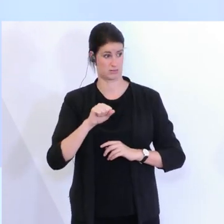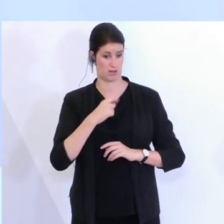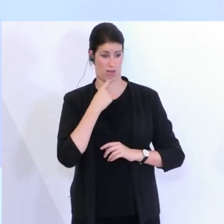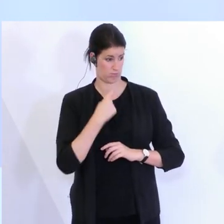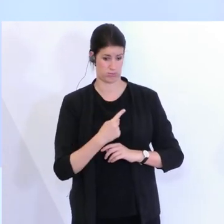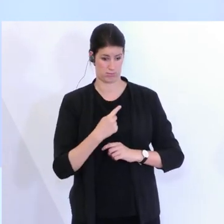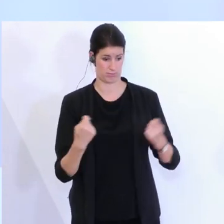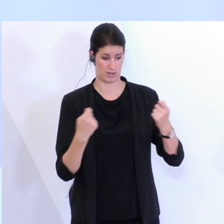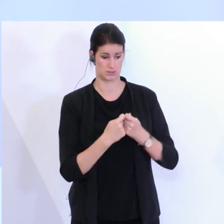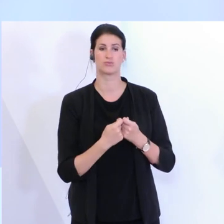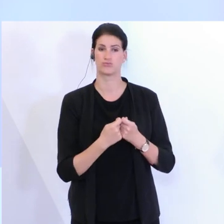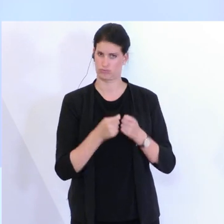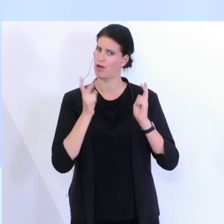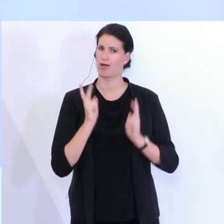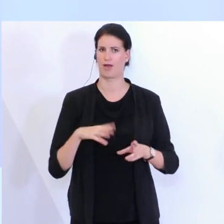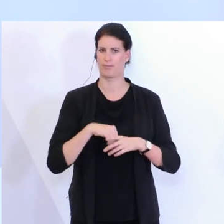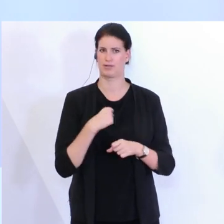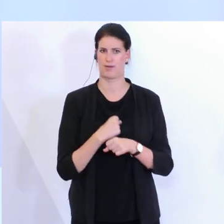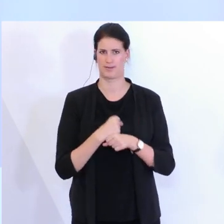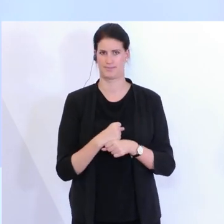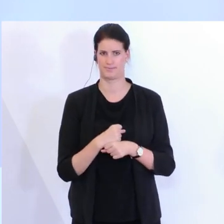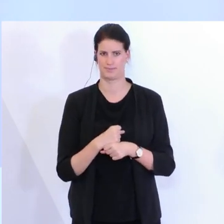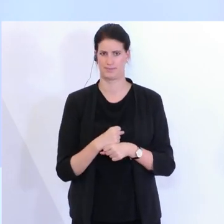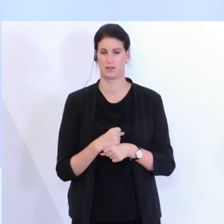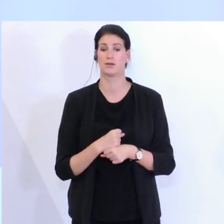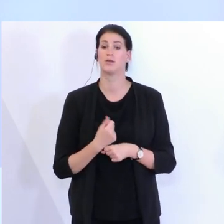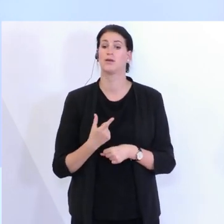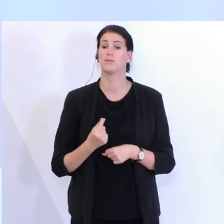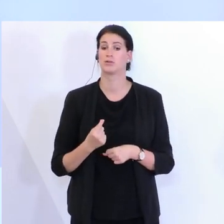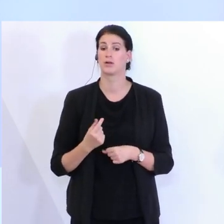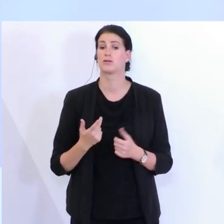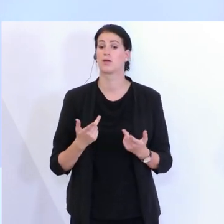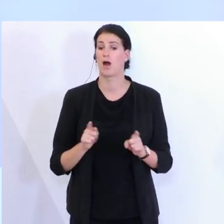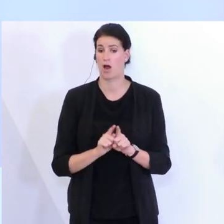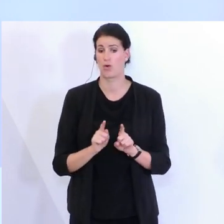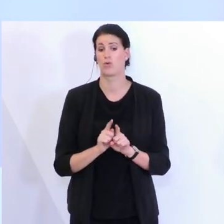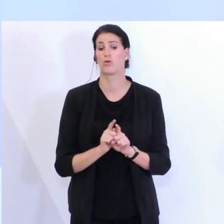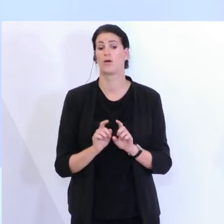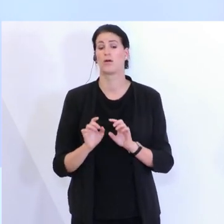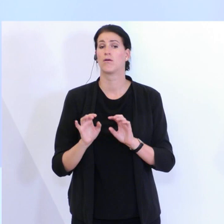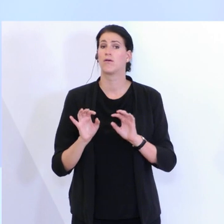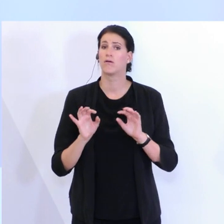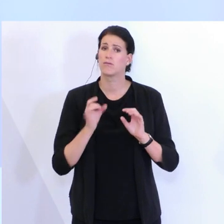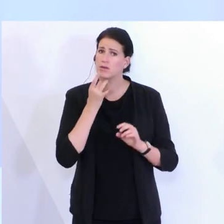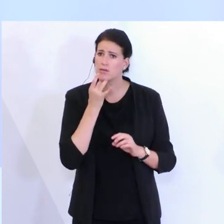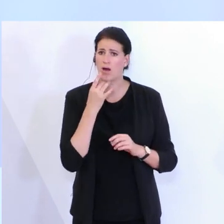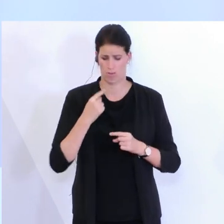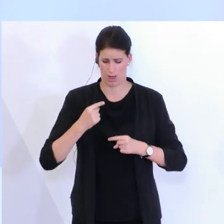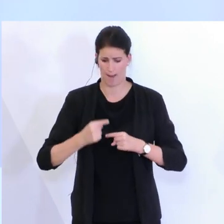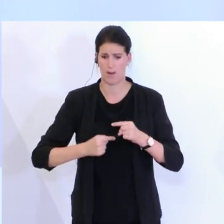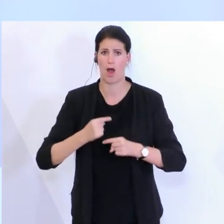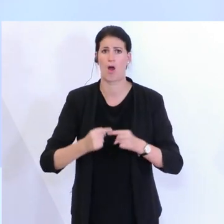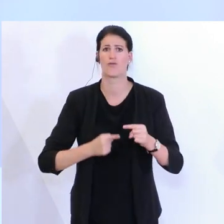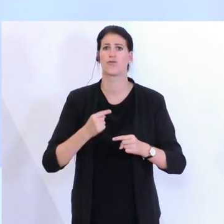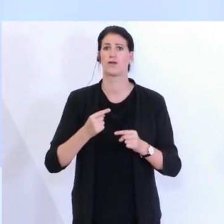auch am Labor, was es für ein Angebot dann in den Betrieb stellt. Also es hat durchaus auch von der Logistik, von der Abstrichabnahme eine Zeit